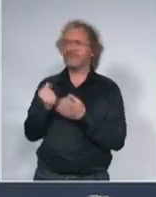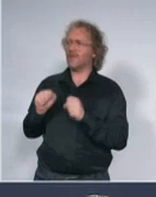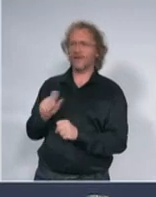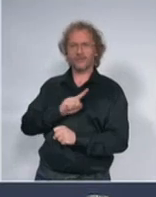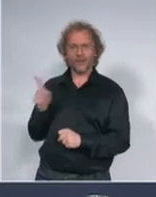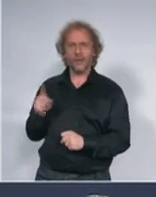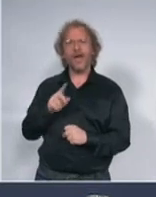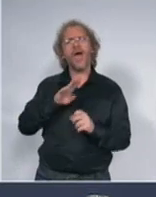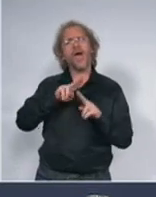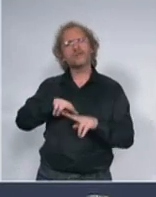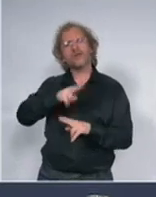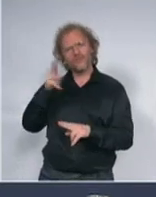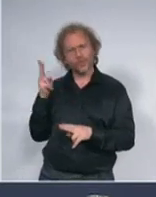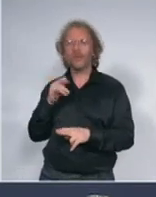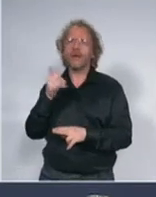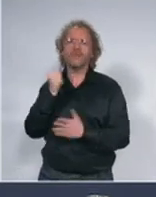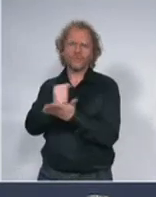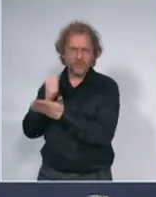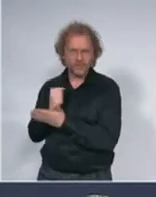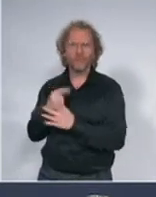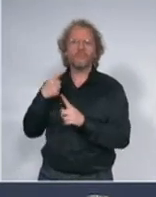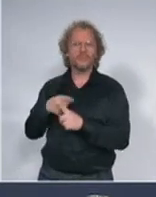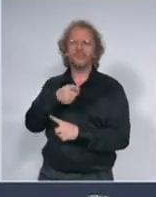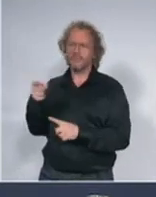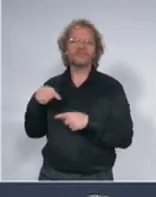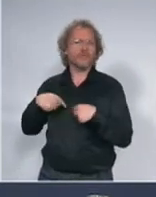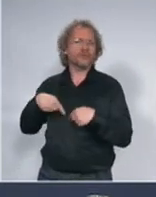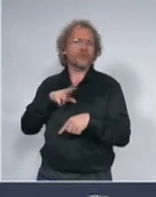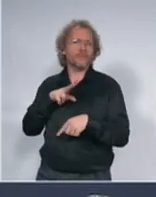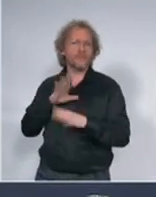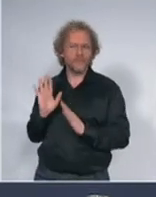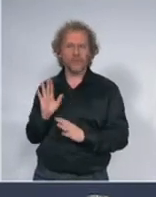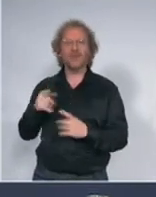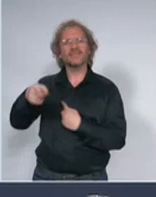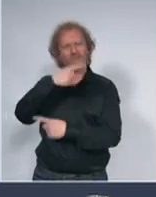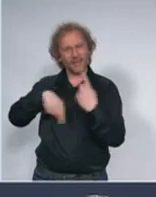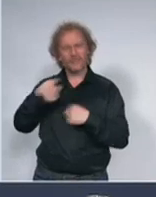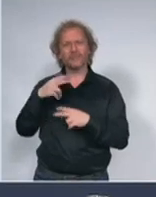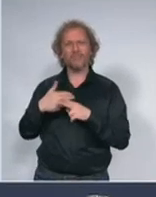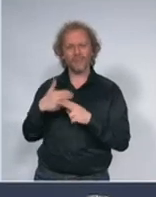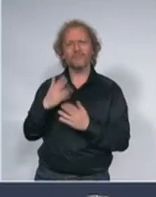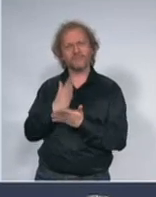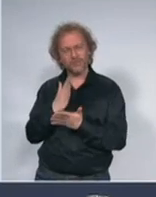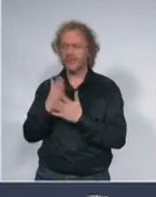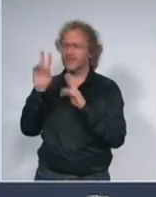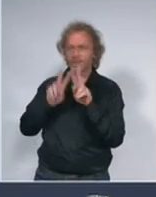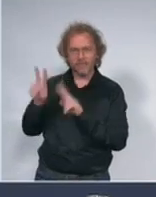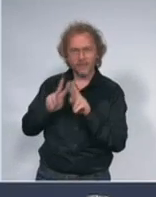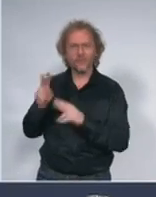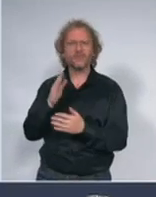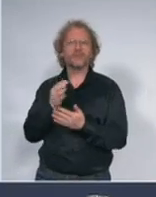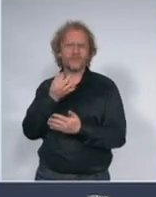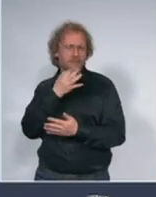registrovani znači svi naši bolesnici će biti zbrinuti na najbolji mogući način